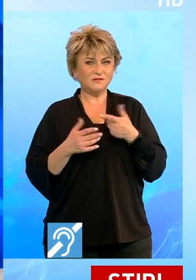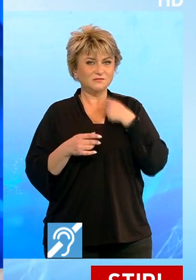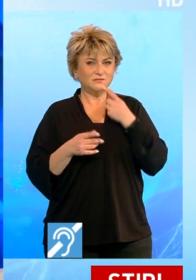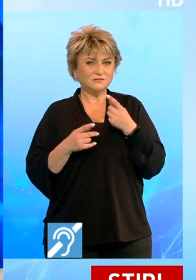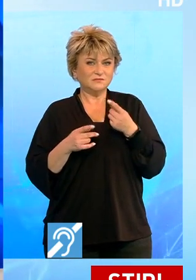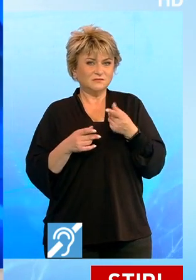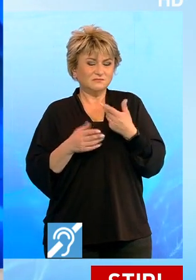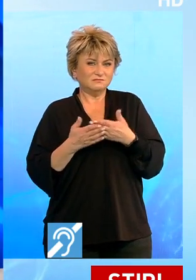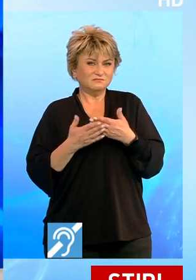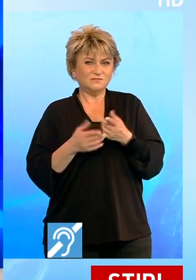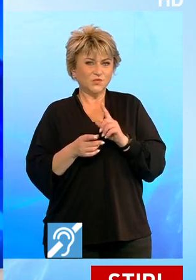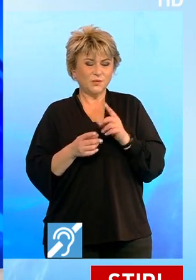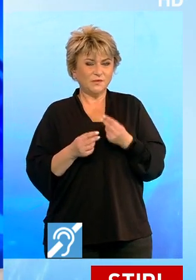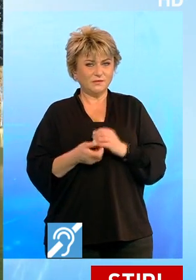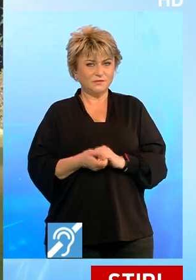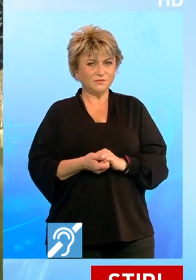visibil ecosistemul.